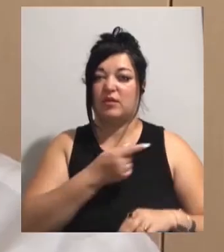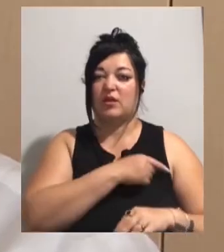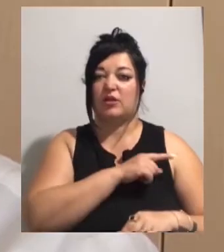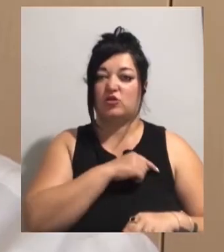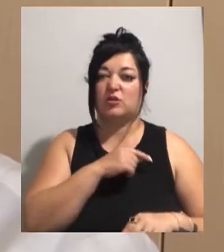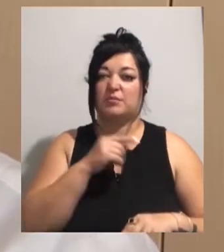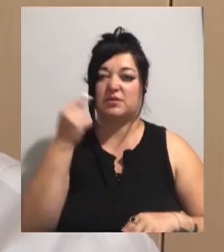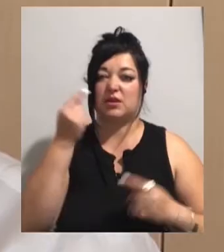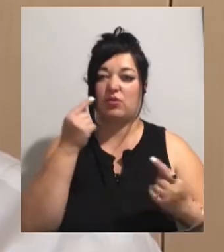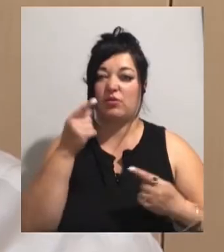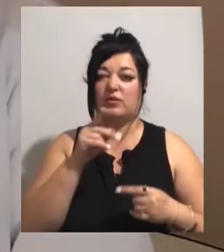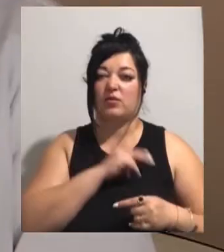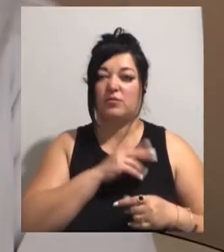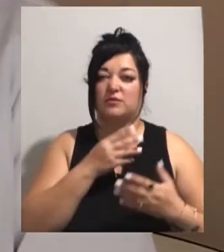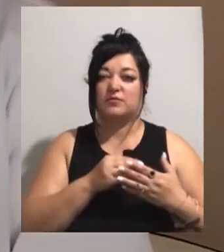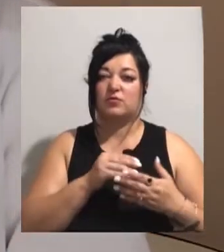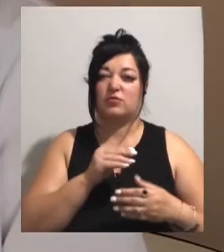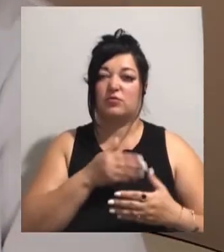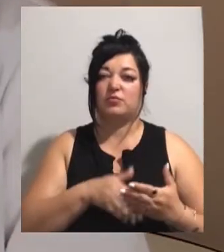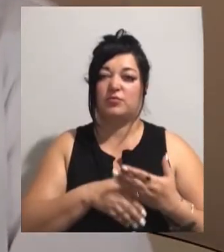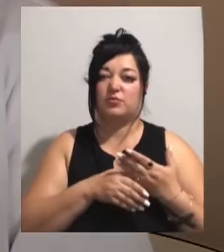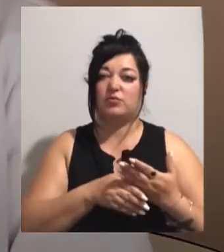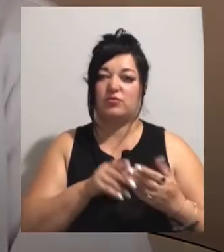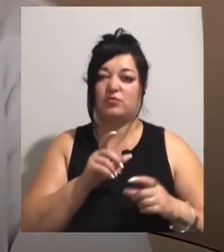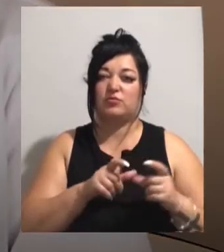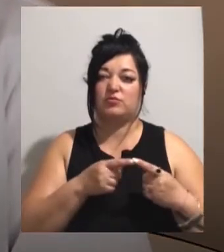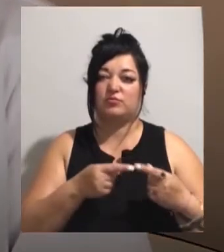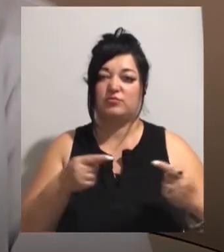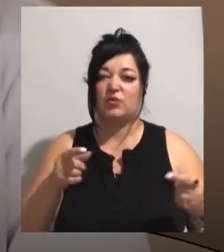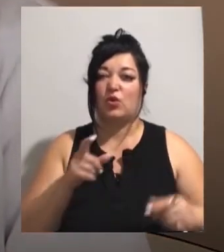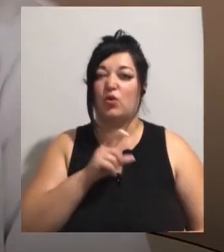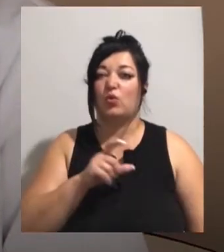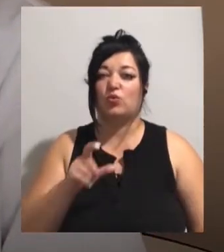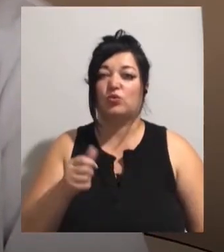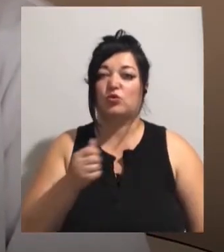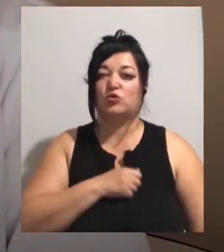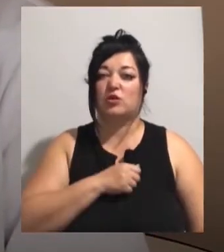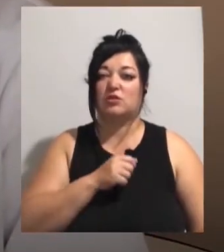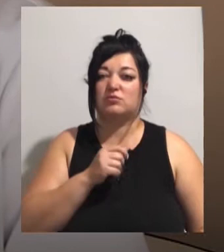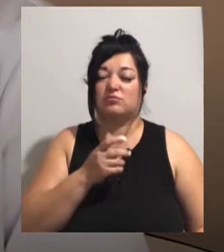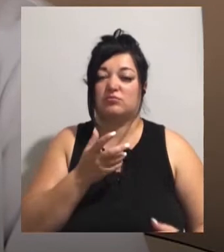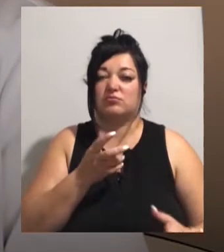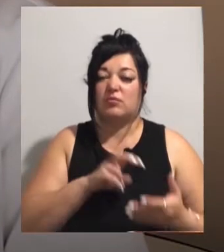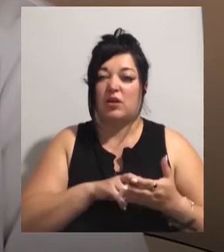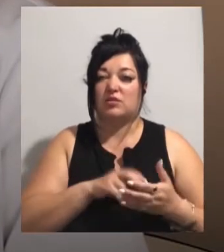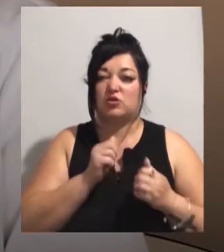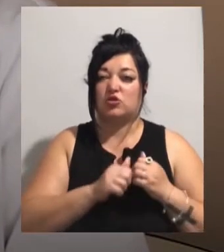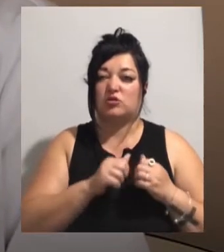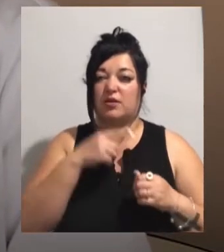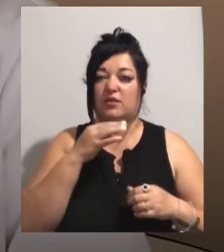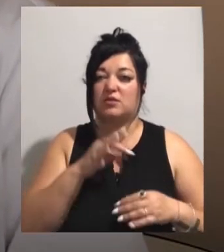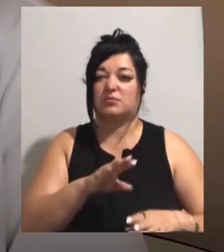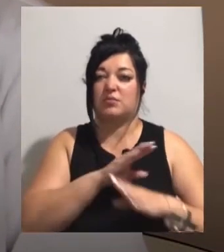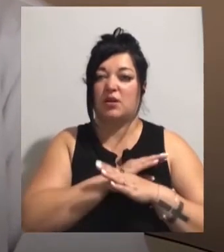роблять це за допомогою бесід та тренінгів. Люди часто бояться говорити о смерти, люди бояться показати, що